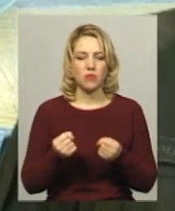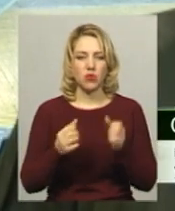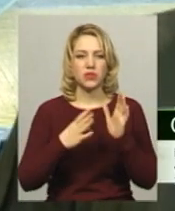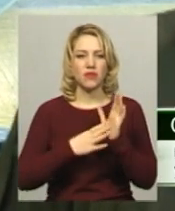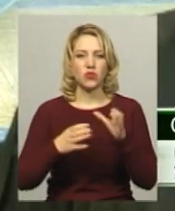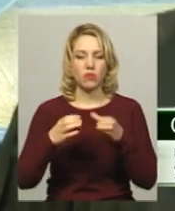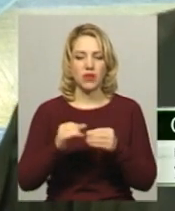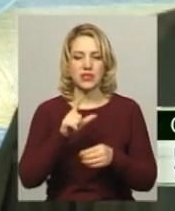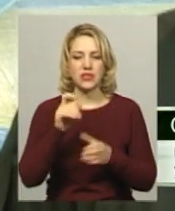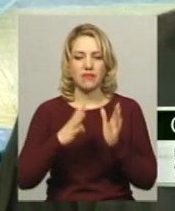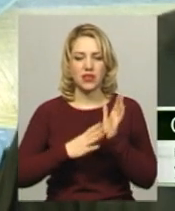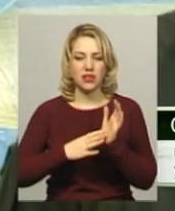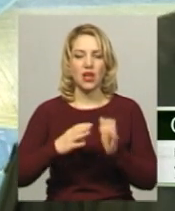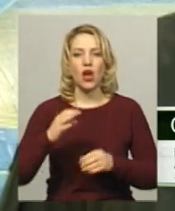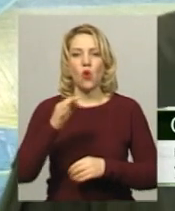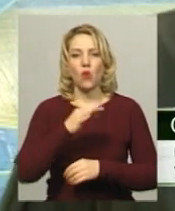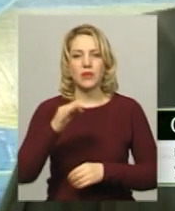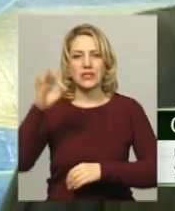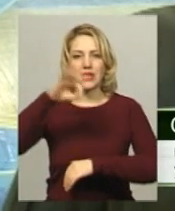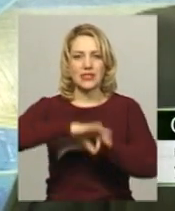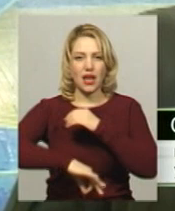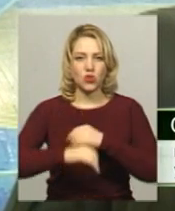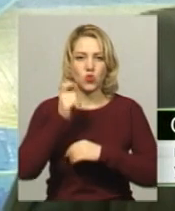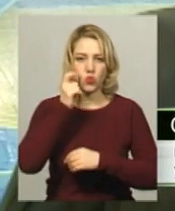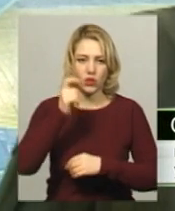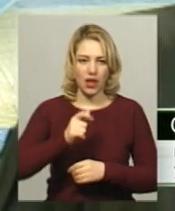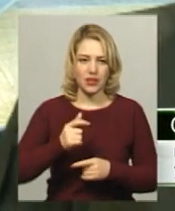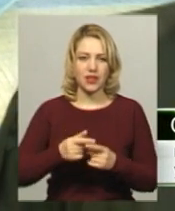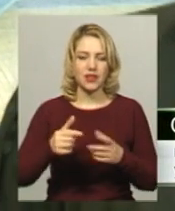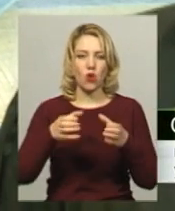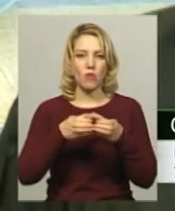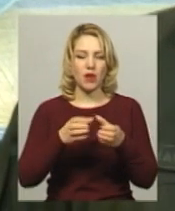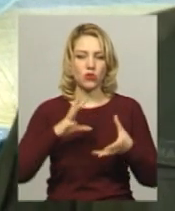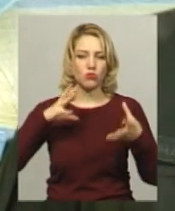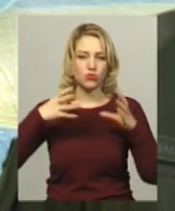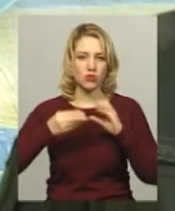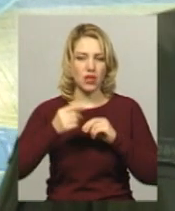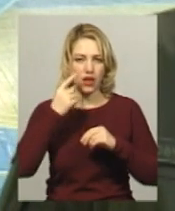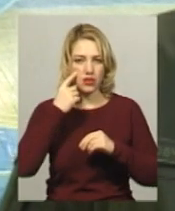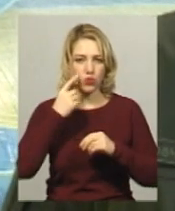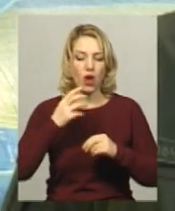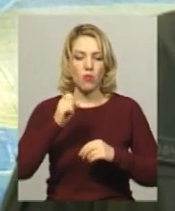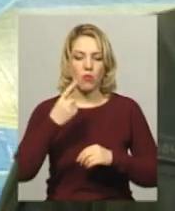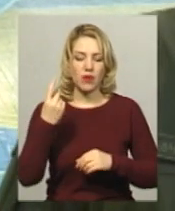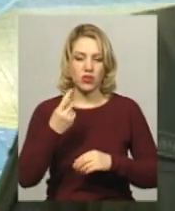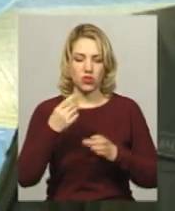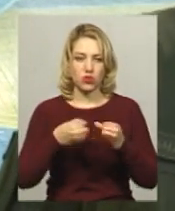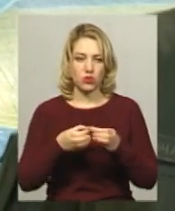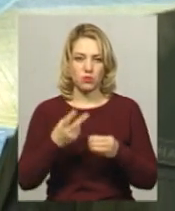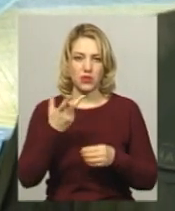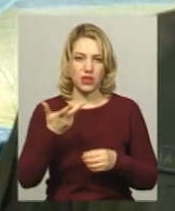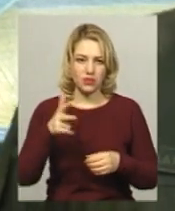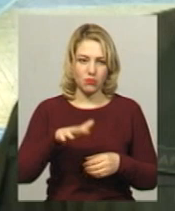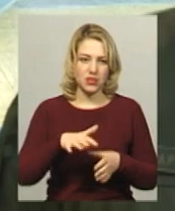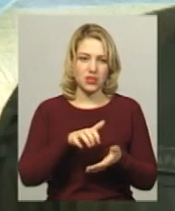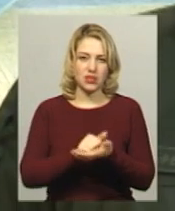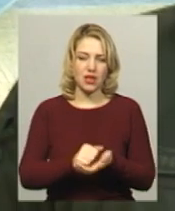команд з 9 областей Західної України. В командному залі по першій групі третє місце